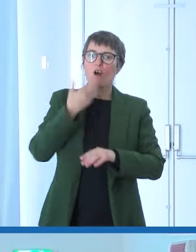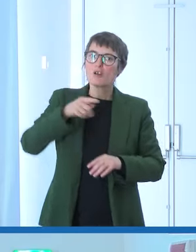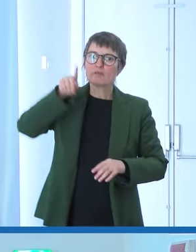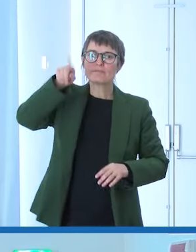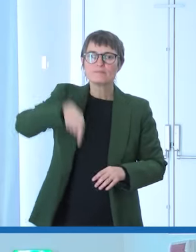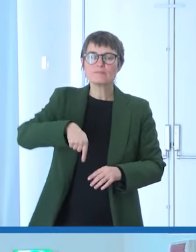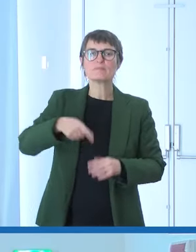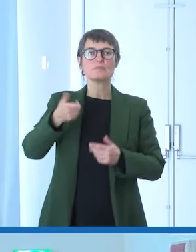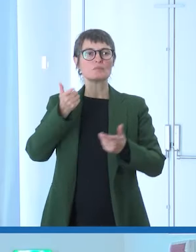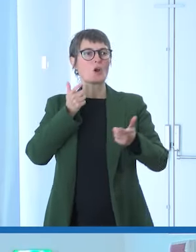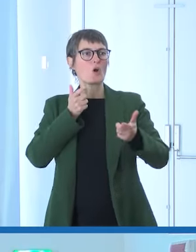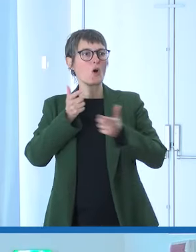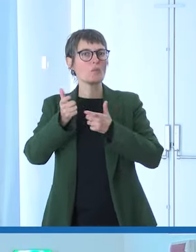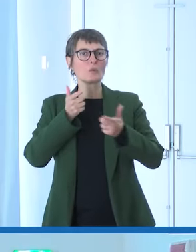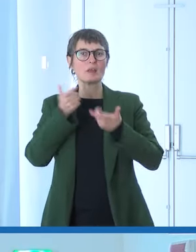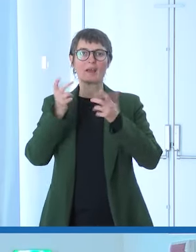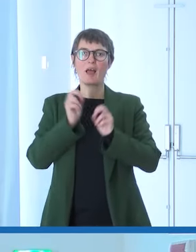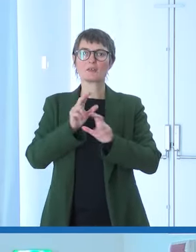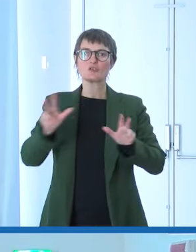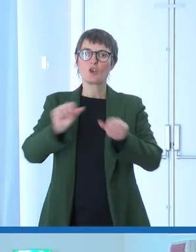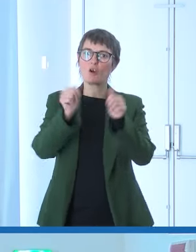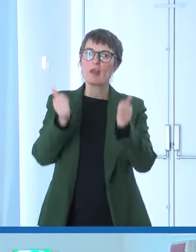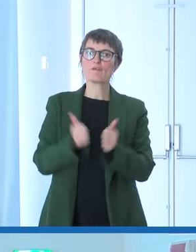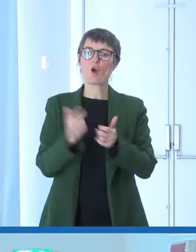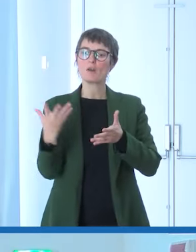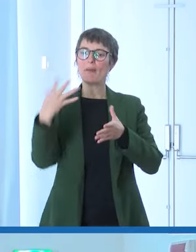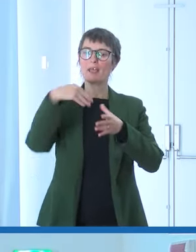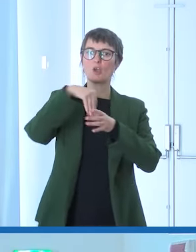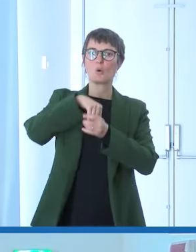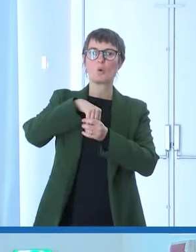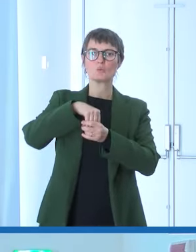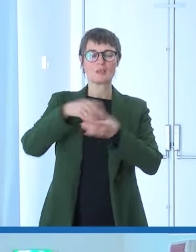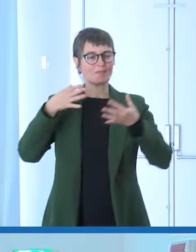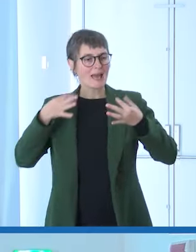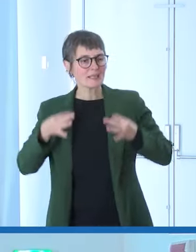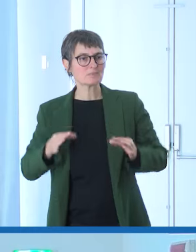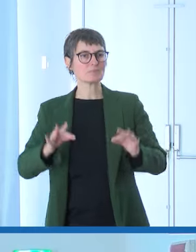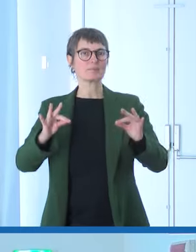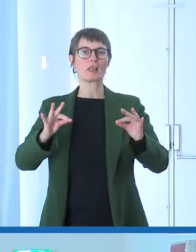e rispettosa soprattutto della dignità della persona.